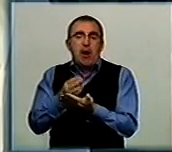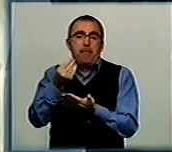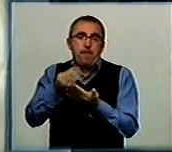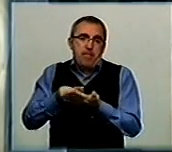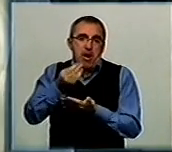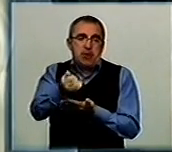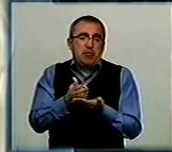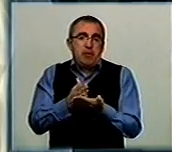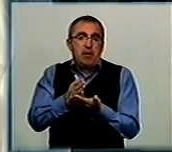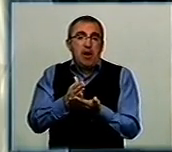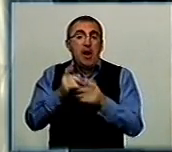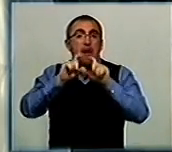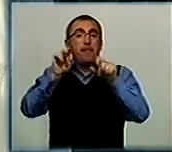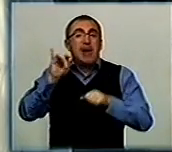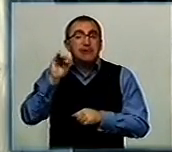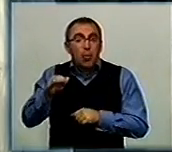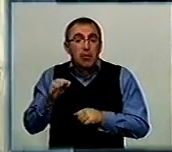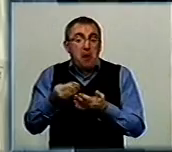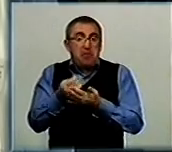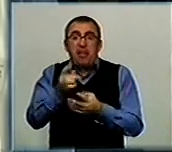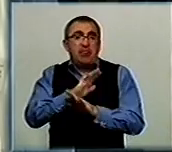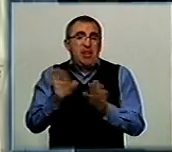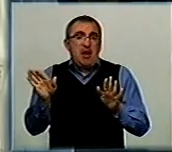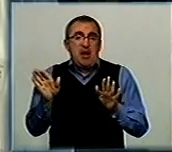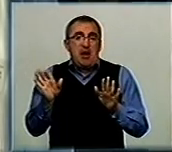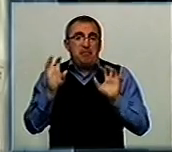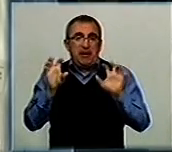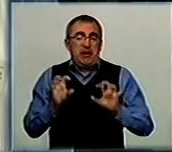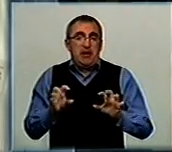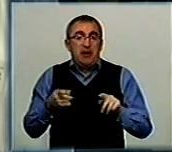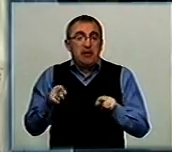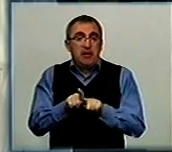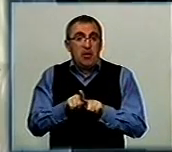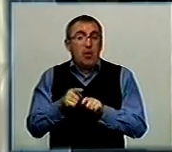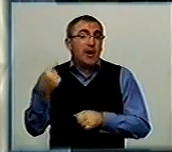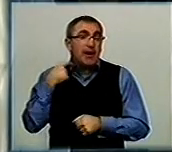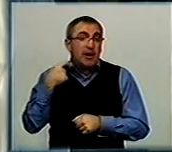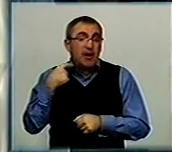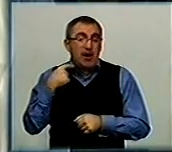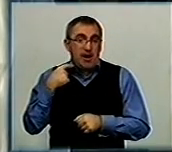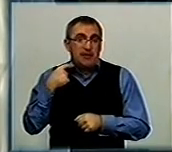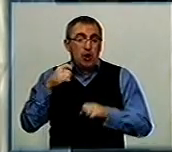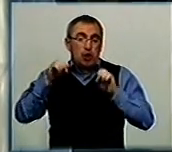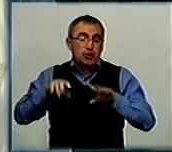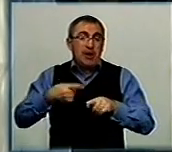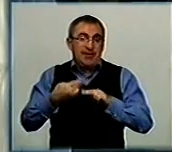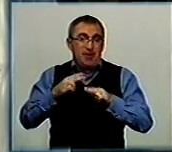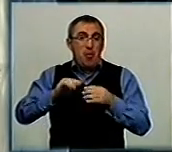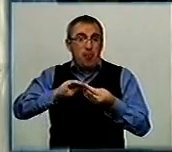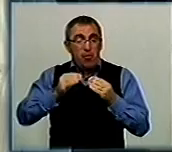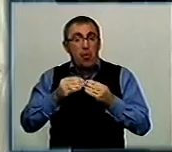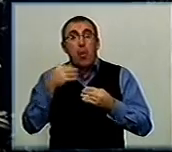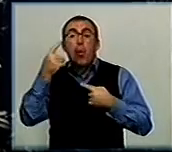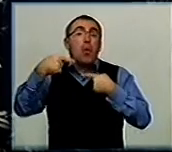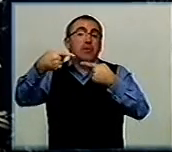платні послуги для пенсіонату – це неприємні. На даний момент в Керівраді рішаються проблеми ці, я думаю, що коли-то вони